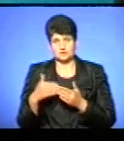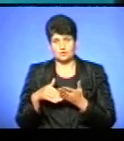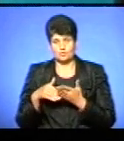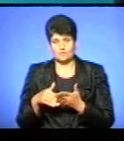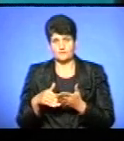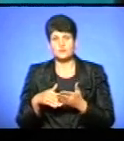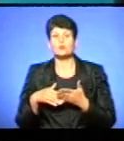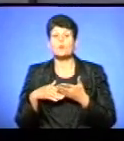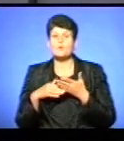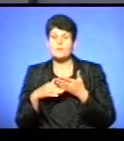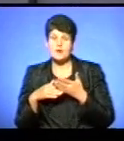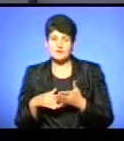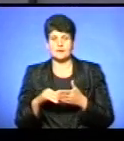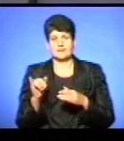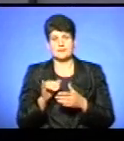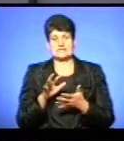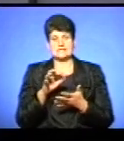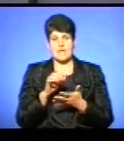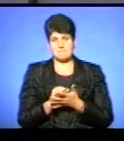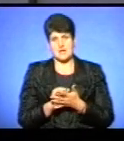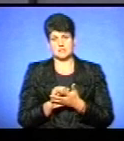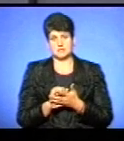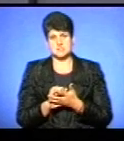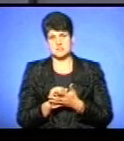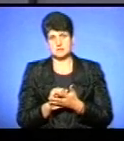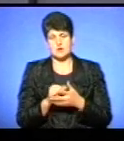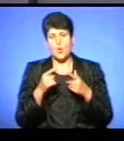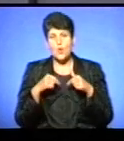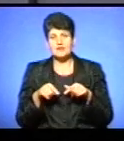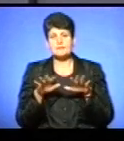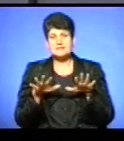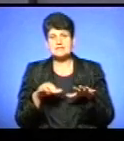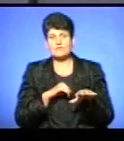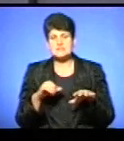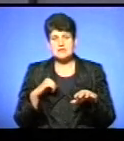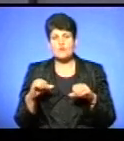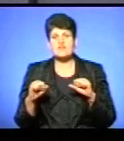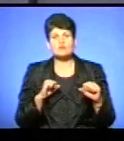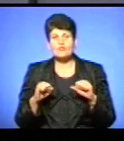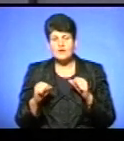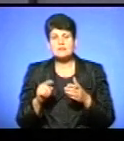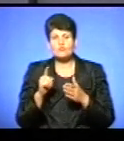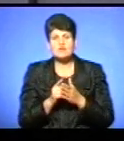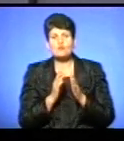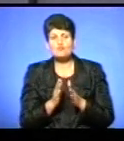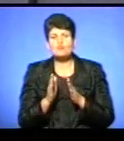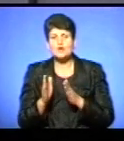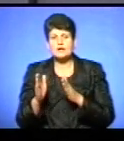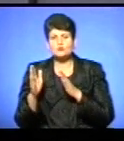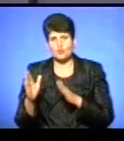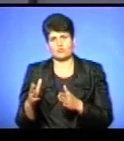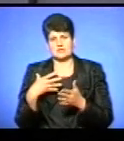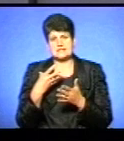дублювати, а допомагати і займатися… Ну, органи місцевого самоврядування, скажімо, будуть впорядковувати свої